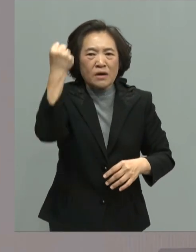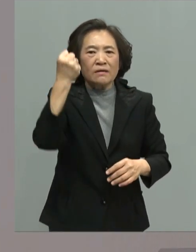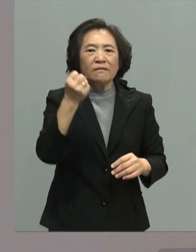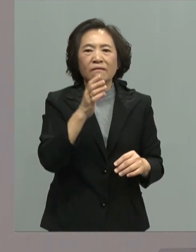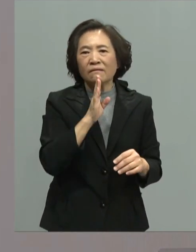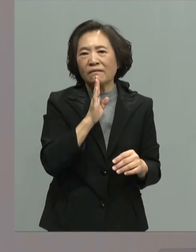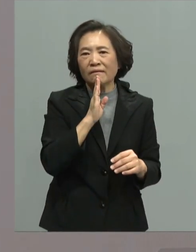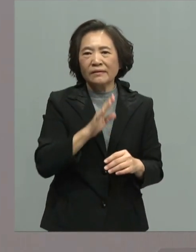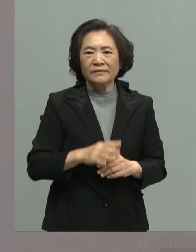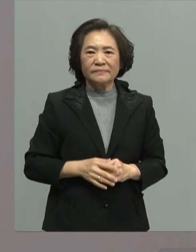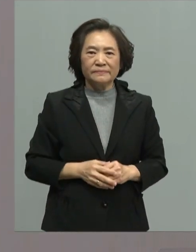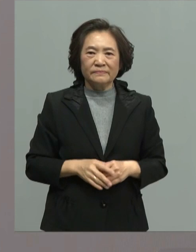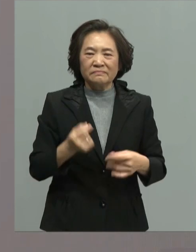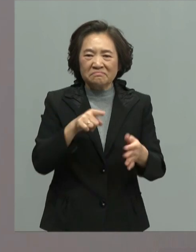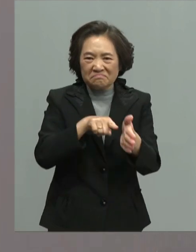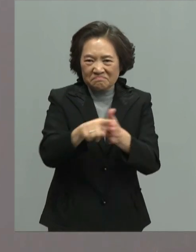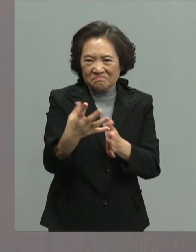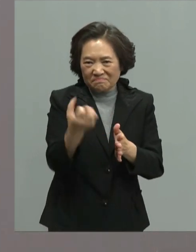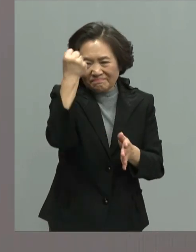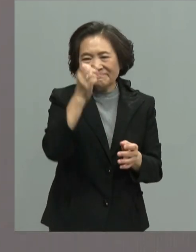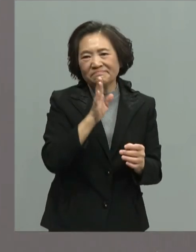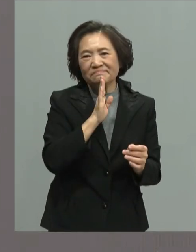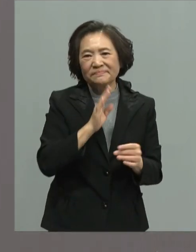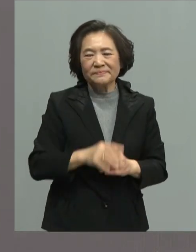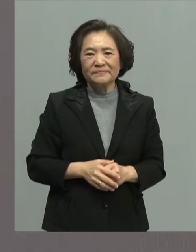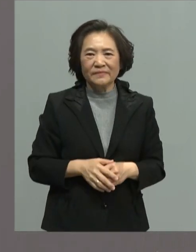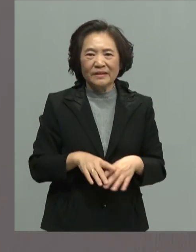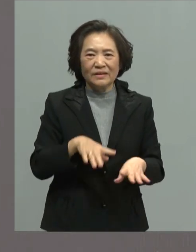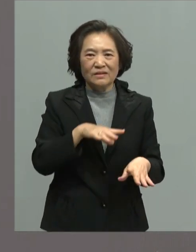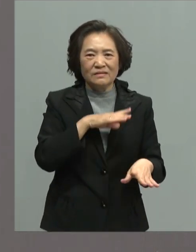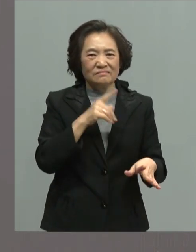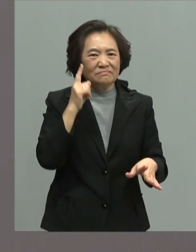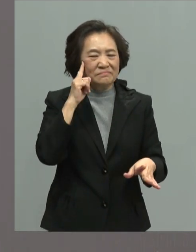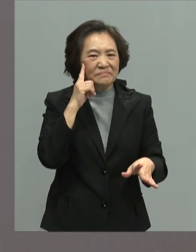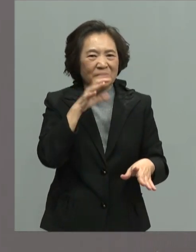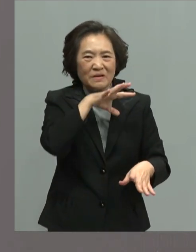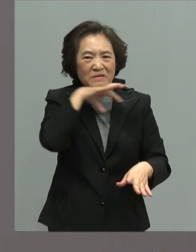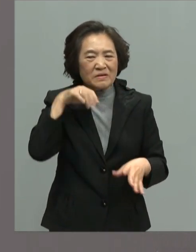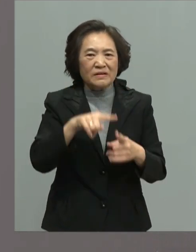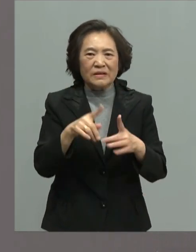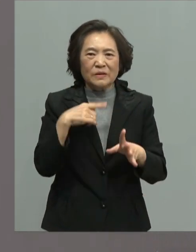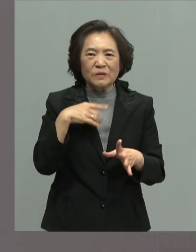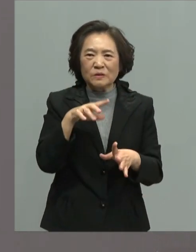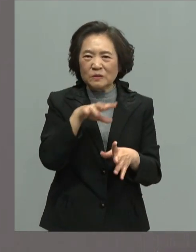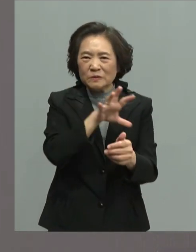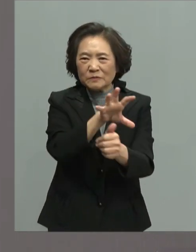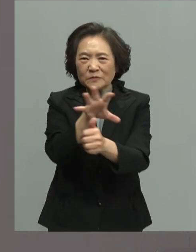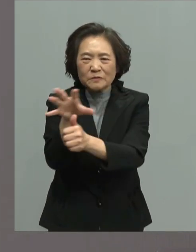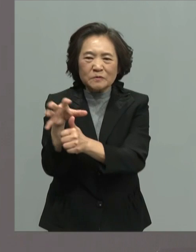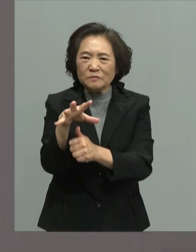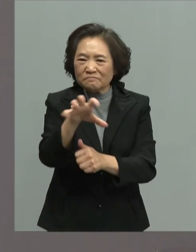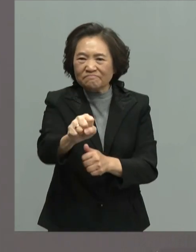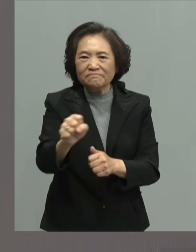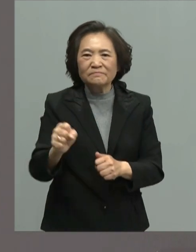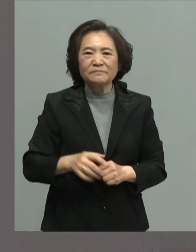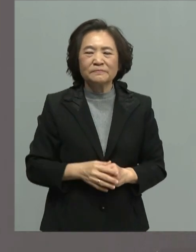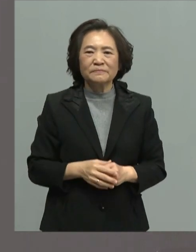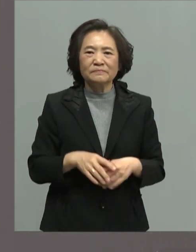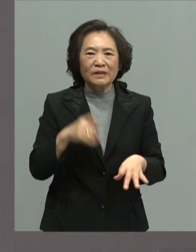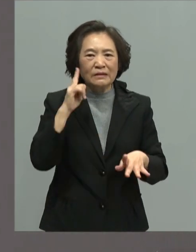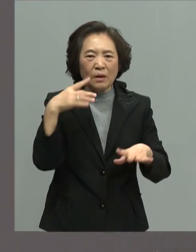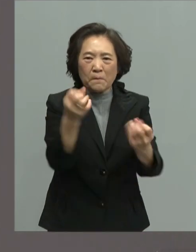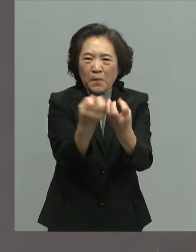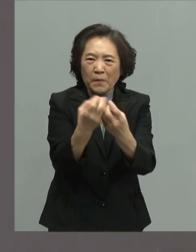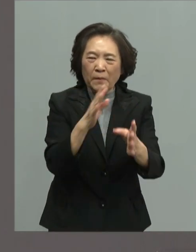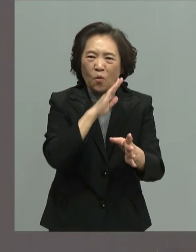一党专制独裁和阿爸的经营底下不仅避病重